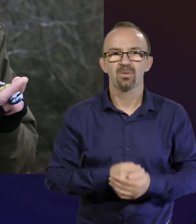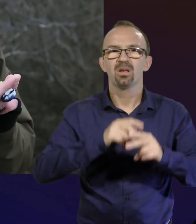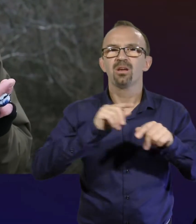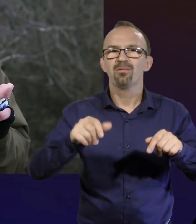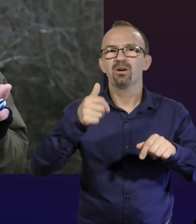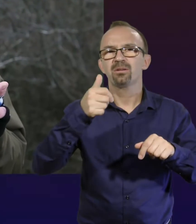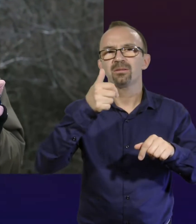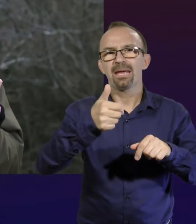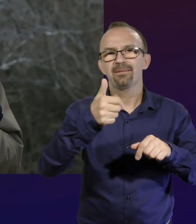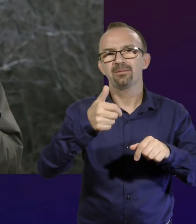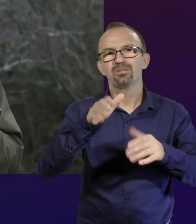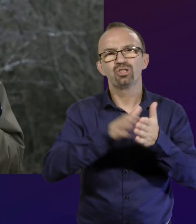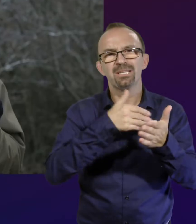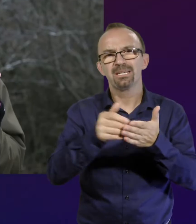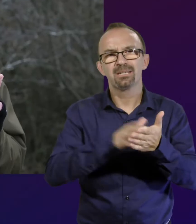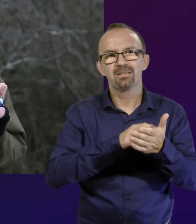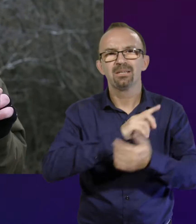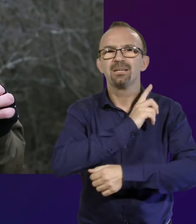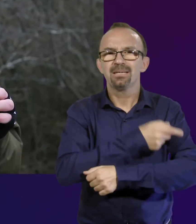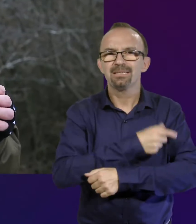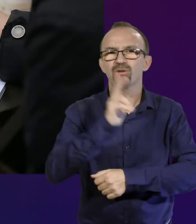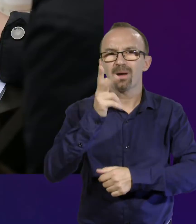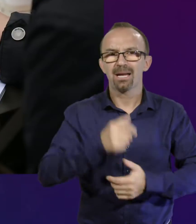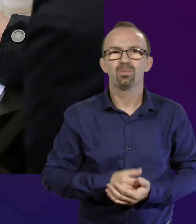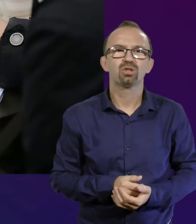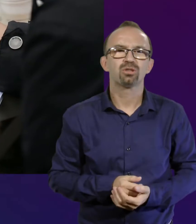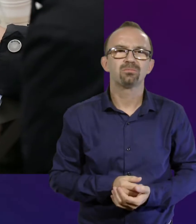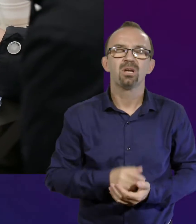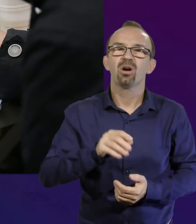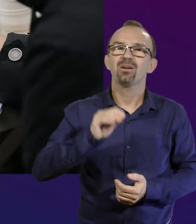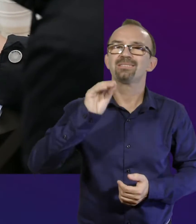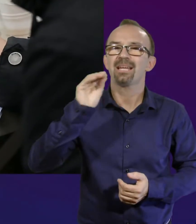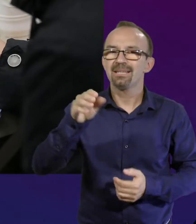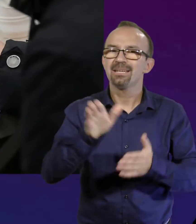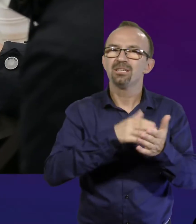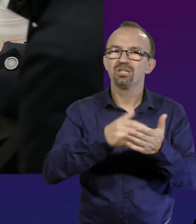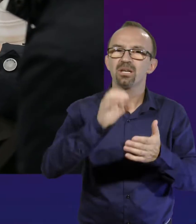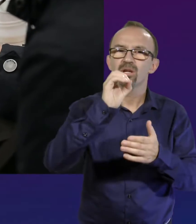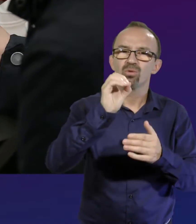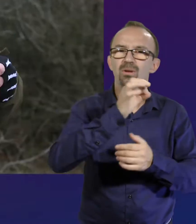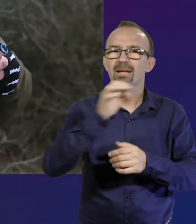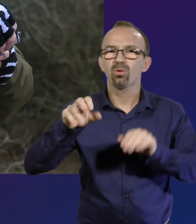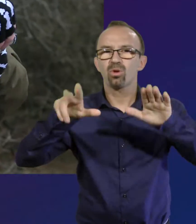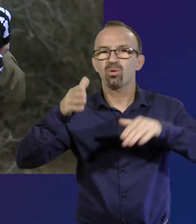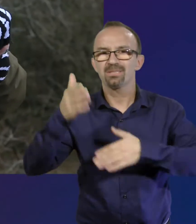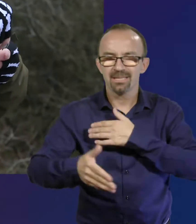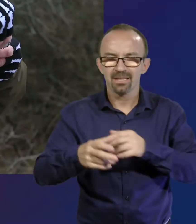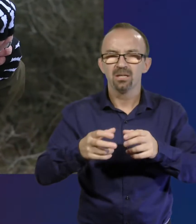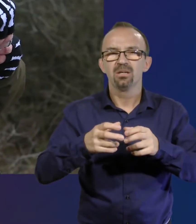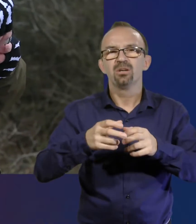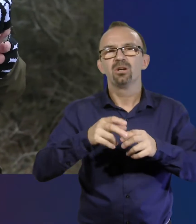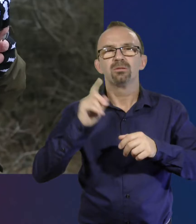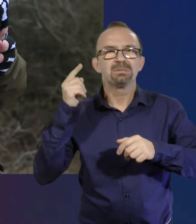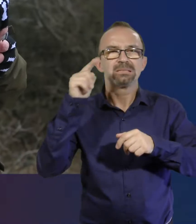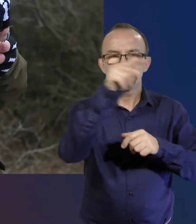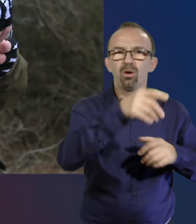Van rajta egy egyes zsír, az izom az hármas. Az azt jelenti, hogy a zsír 0-8-ig van. A hosszú távú